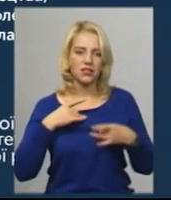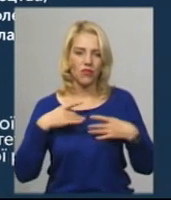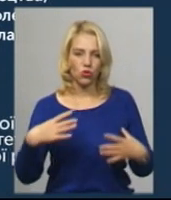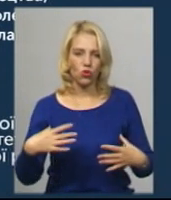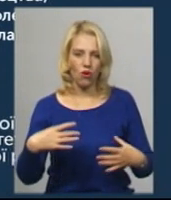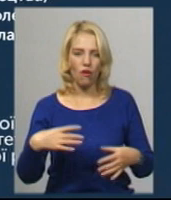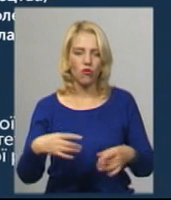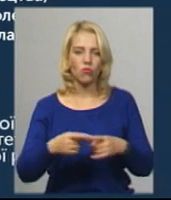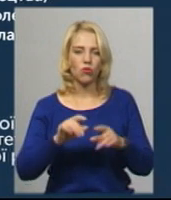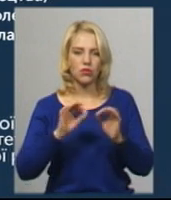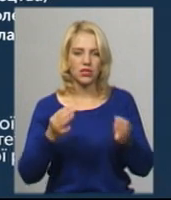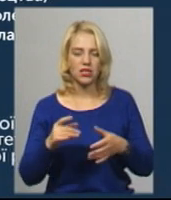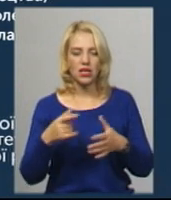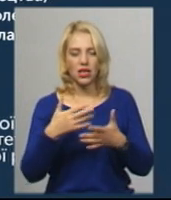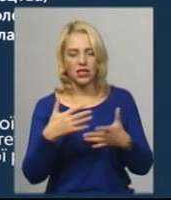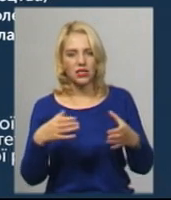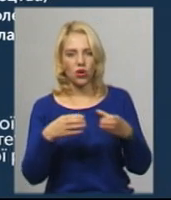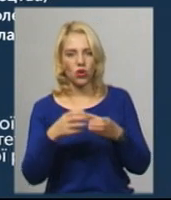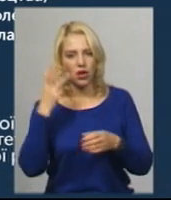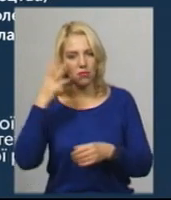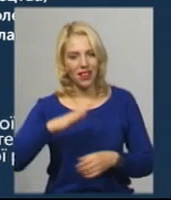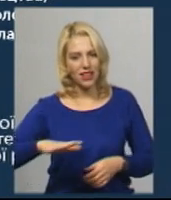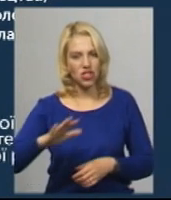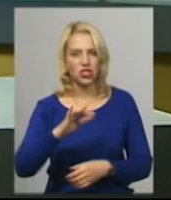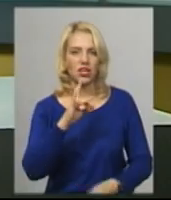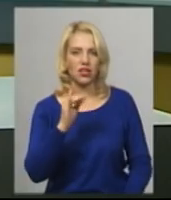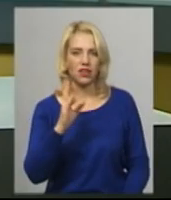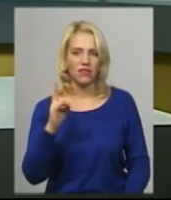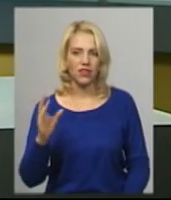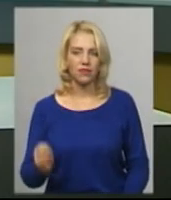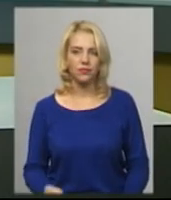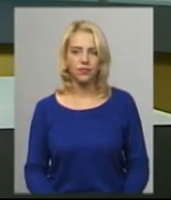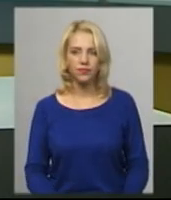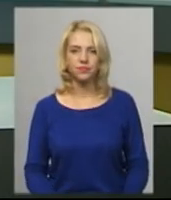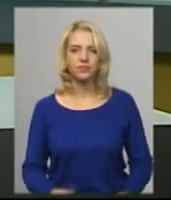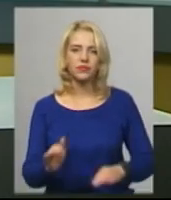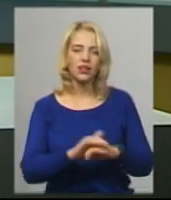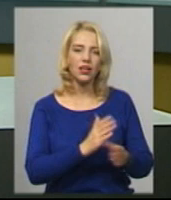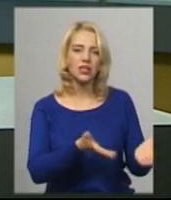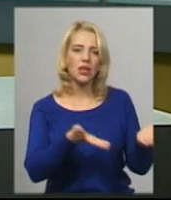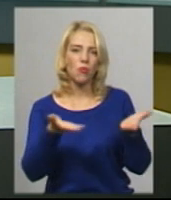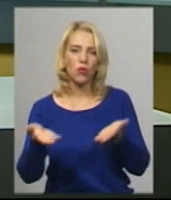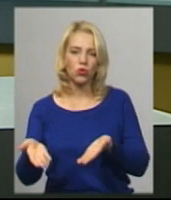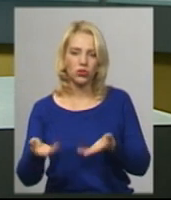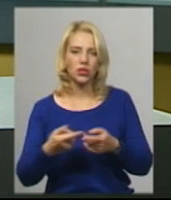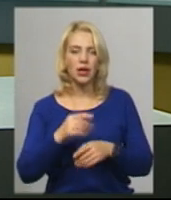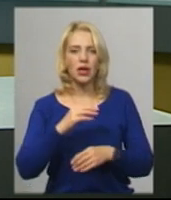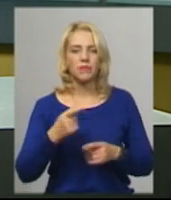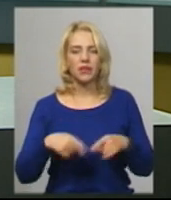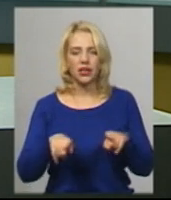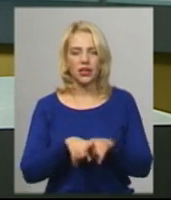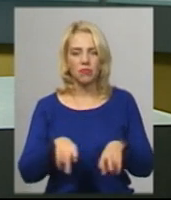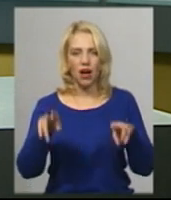колективів із Хмельниччини та Рівненщини. Ласкаво просимо у Хмельвіль. Під таким гаслом